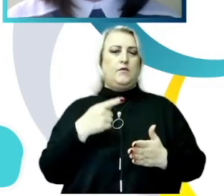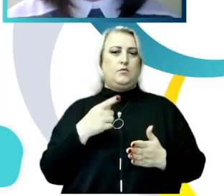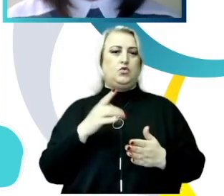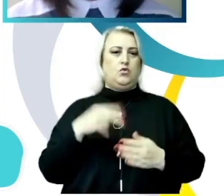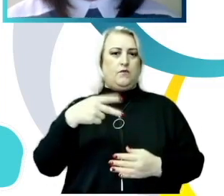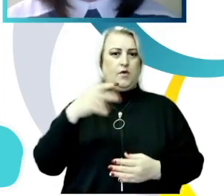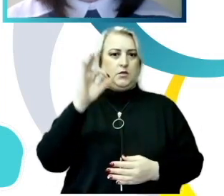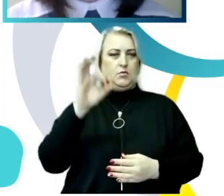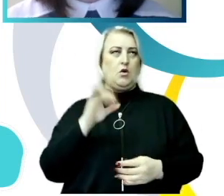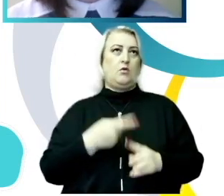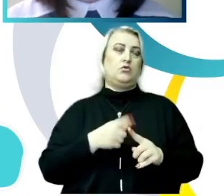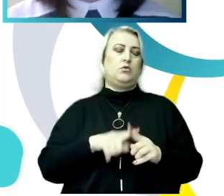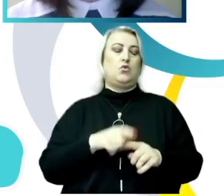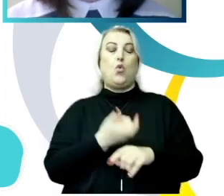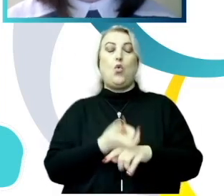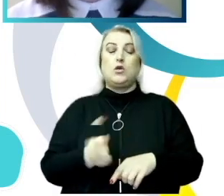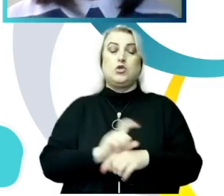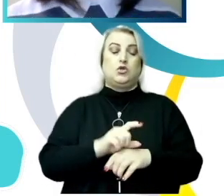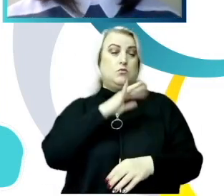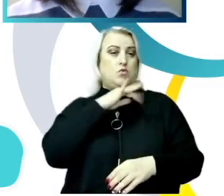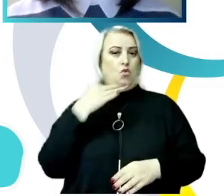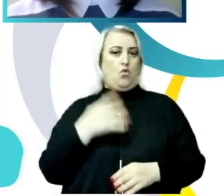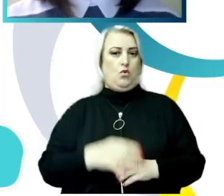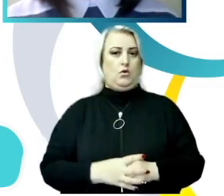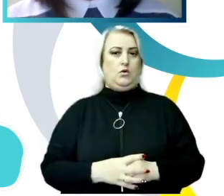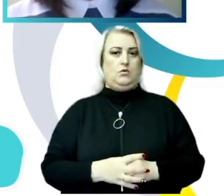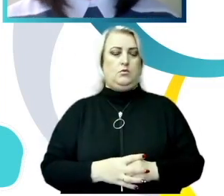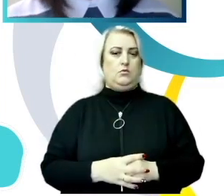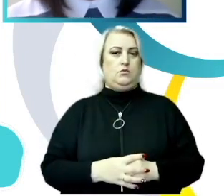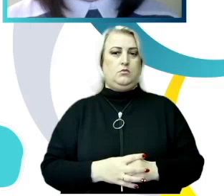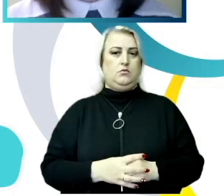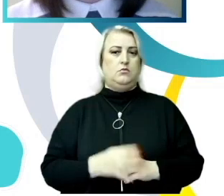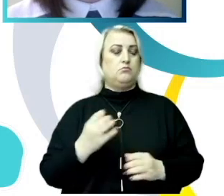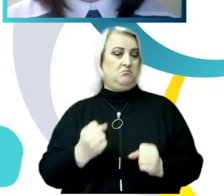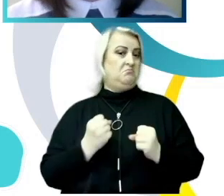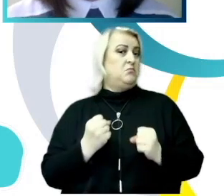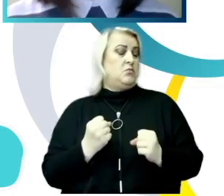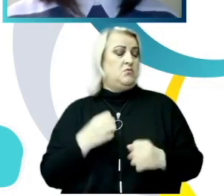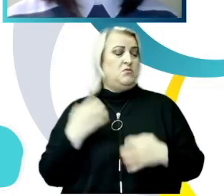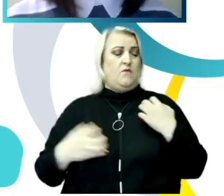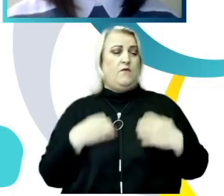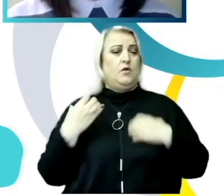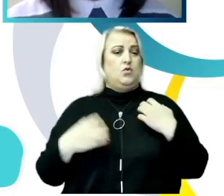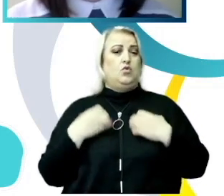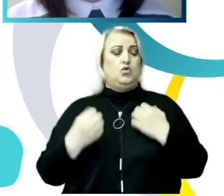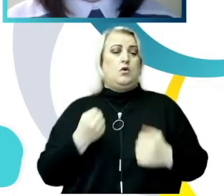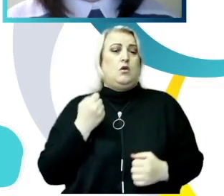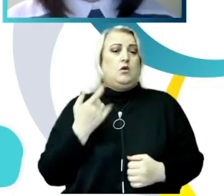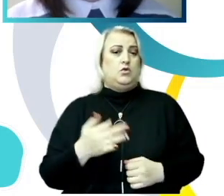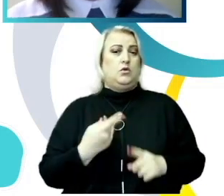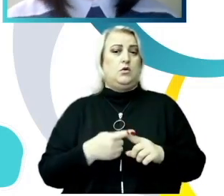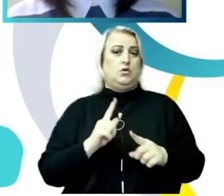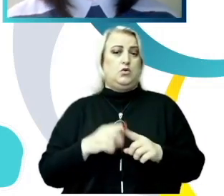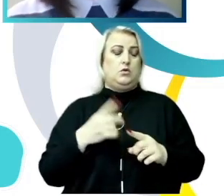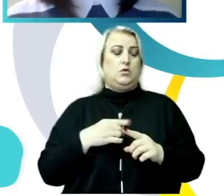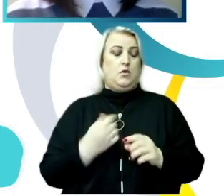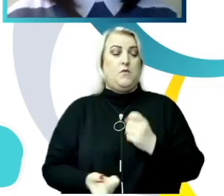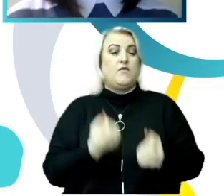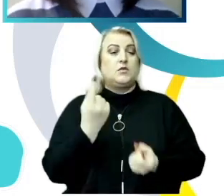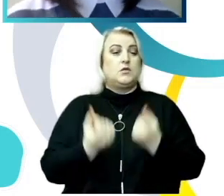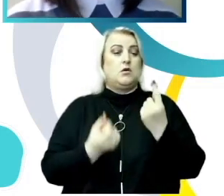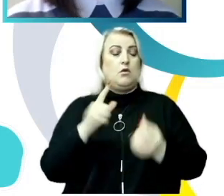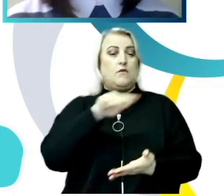este un număr extraordinar de mare și un număr alarmant, o pondere alarmantă care ar trebui să treazească întrebări atât